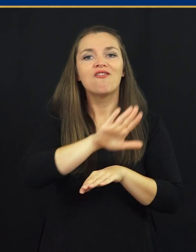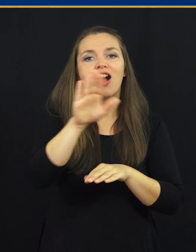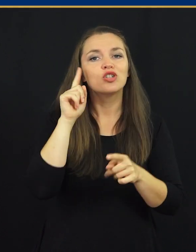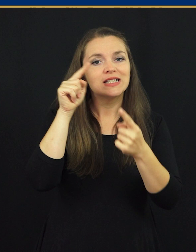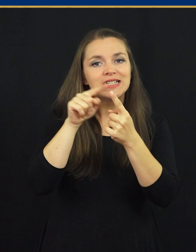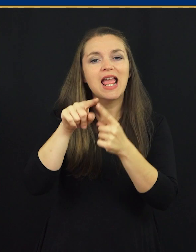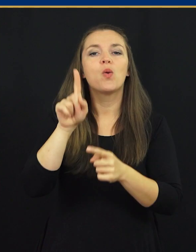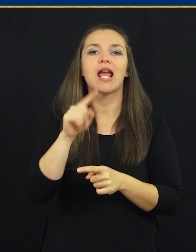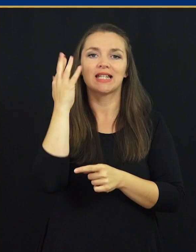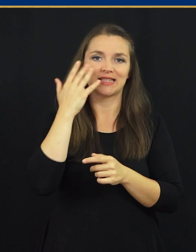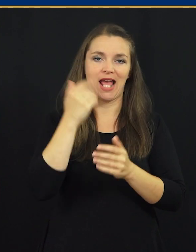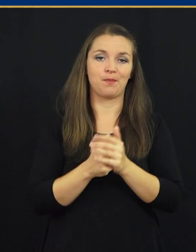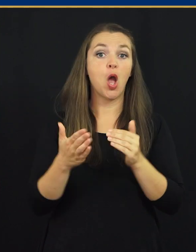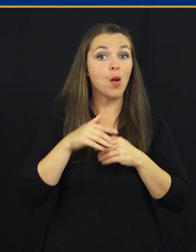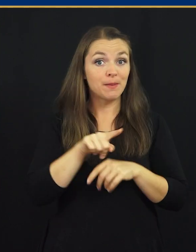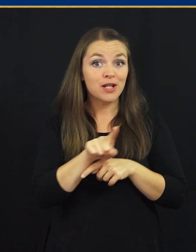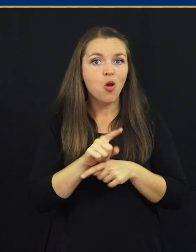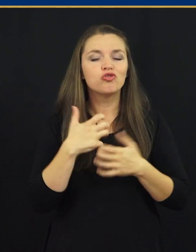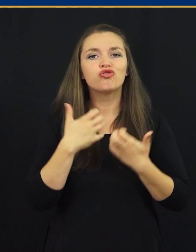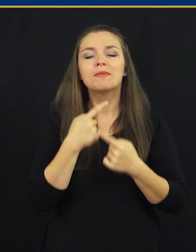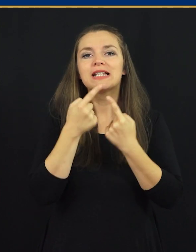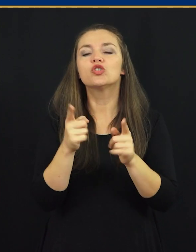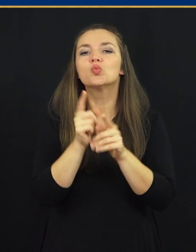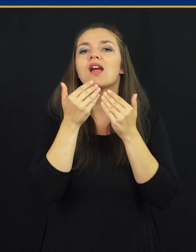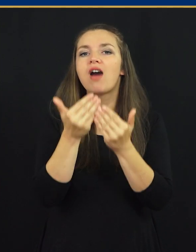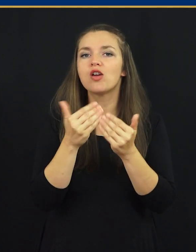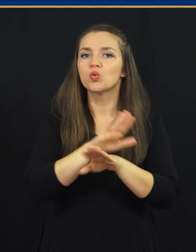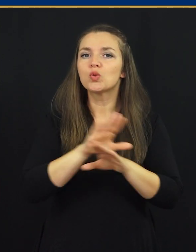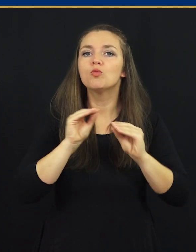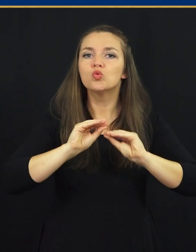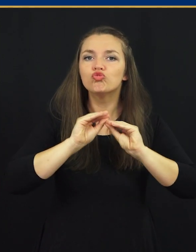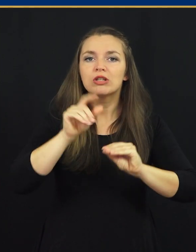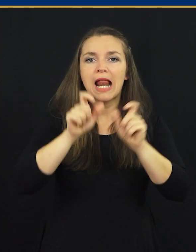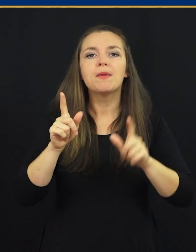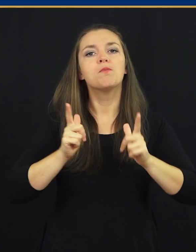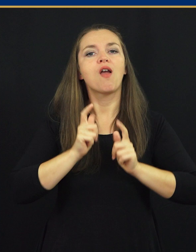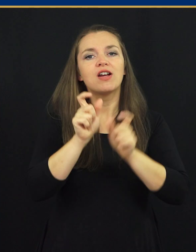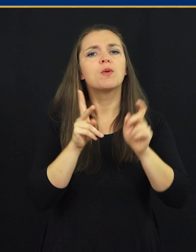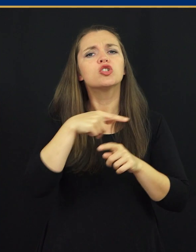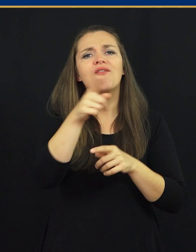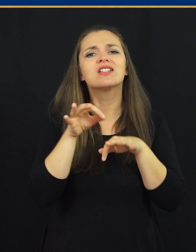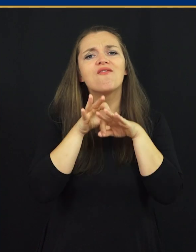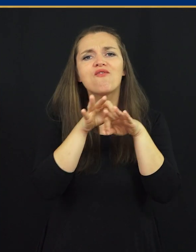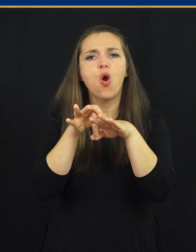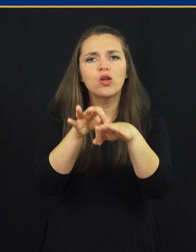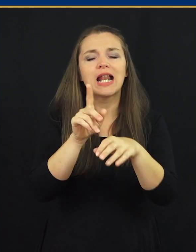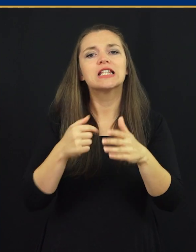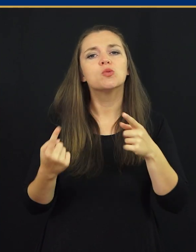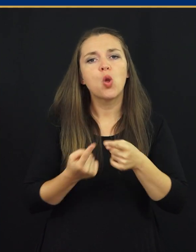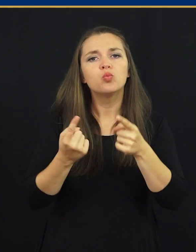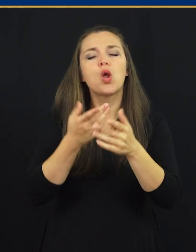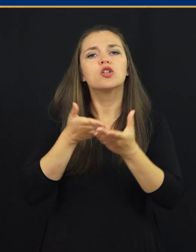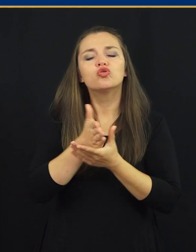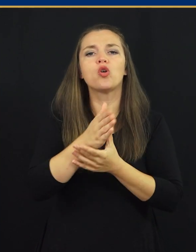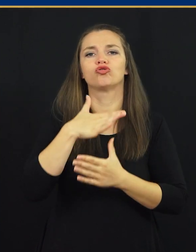urisničevanje vaših ciljev in sanj. Ob tej priložnosti želim izreči tudi hvaležnost vsem učiteljem in profesorjem, ki so vas